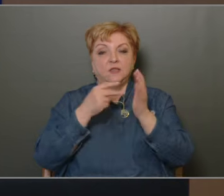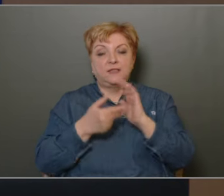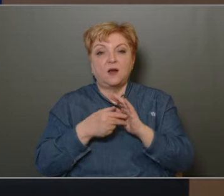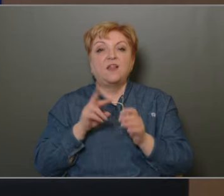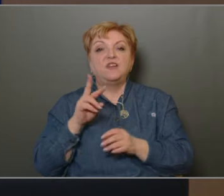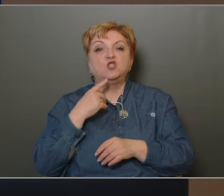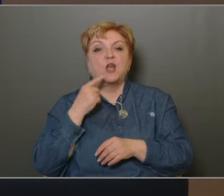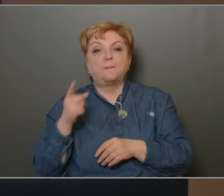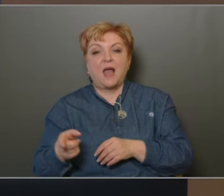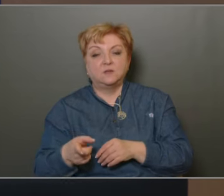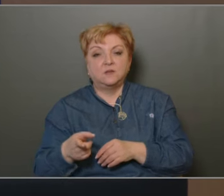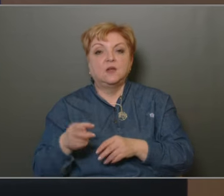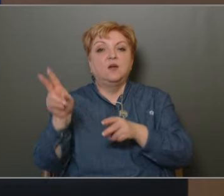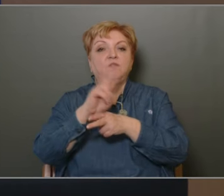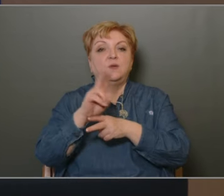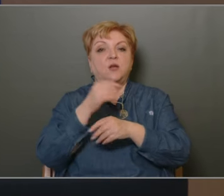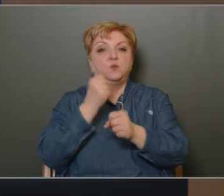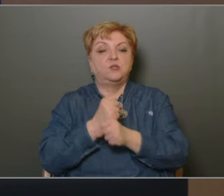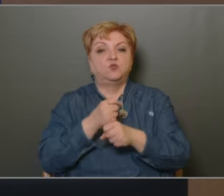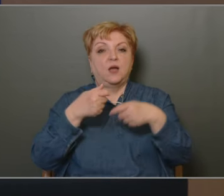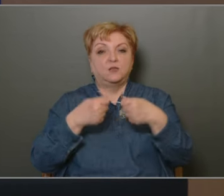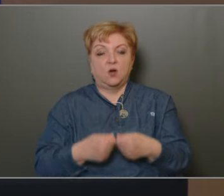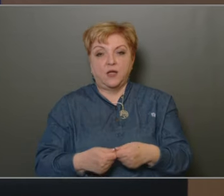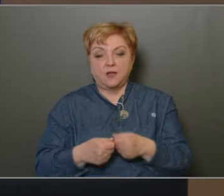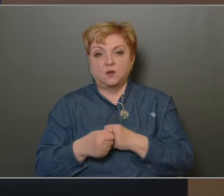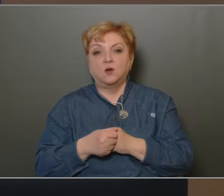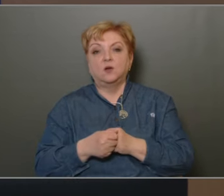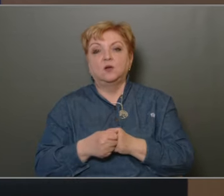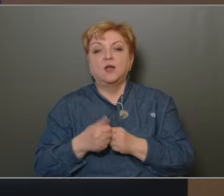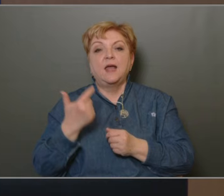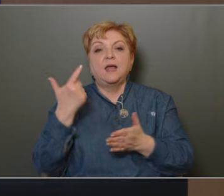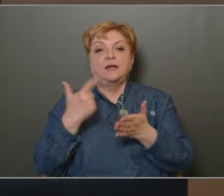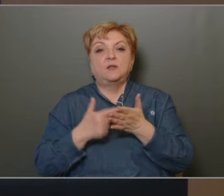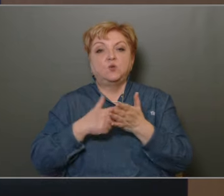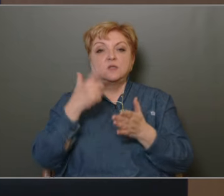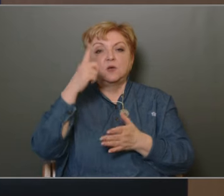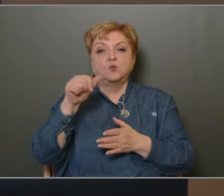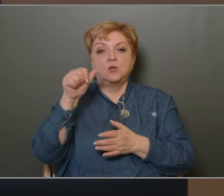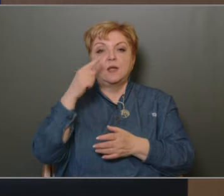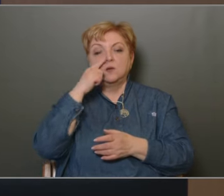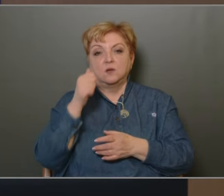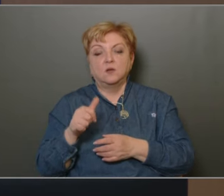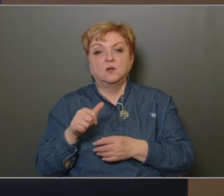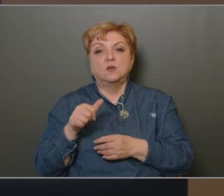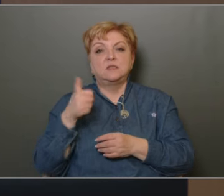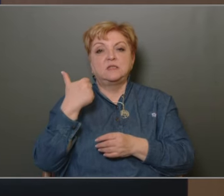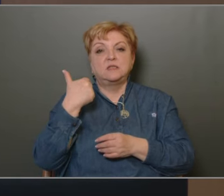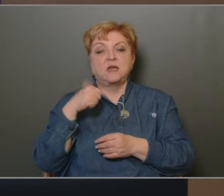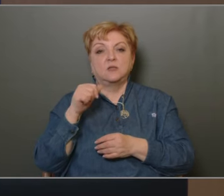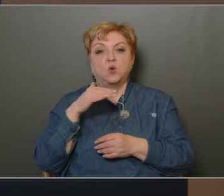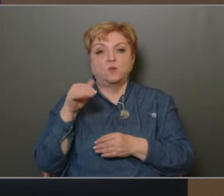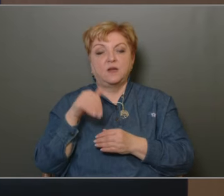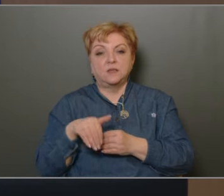felügyelőbizottság tagjának díjazását 2024. július 1 napjától, 150. ezer